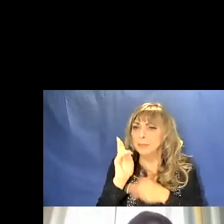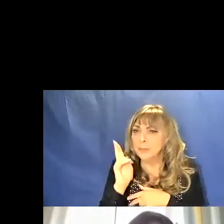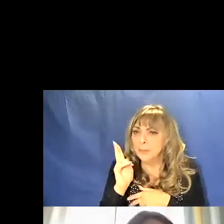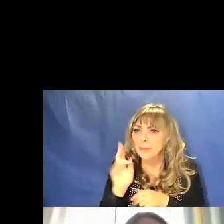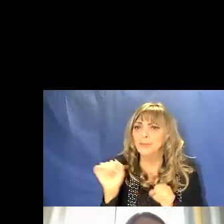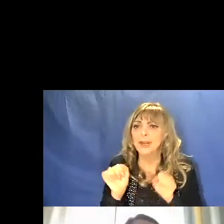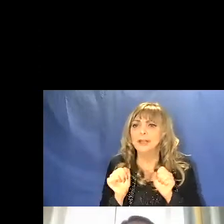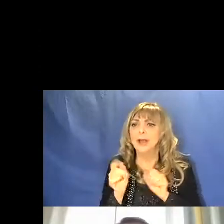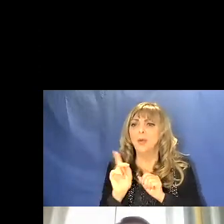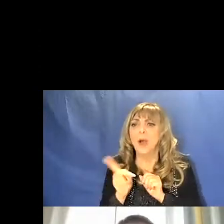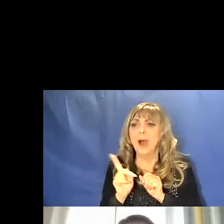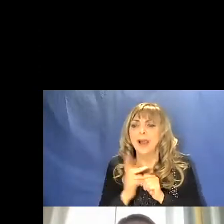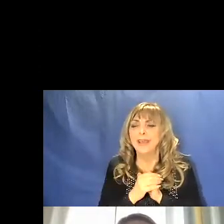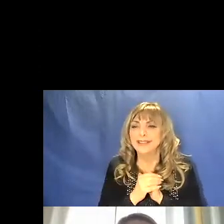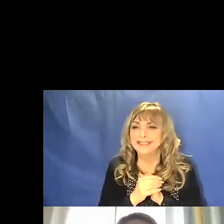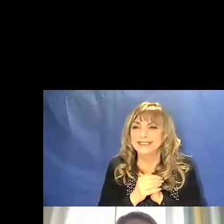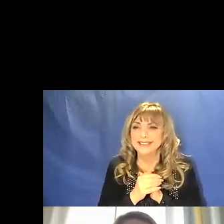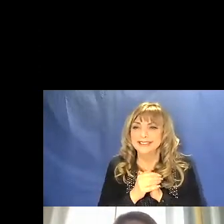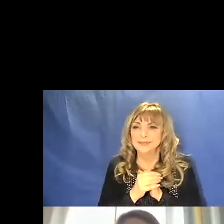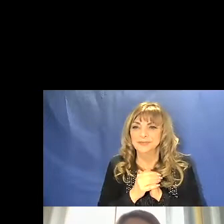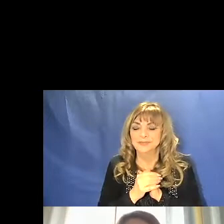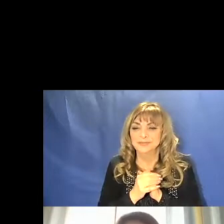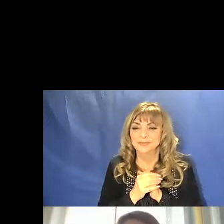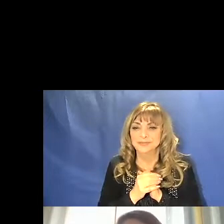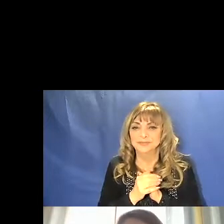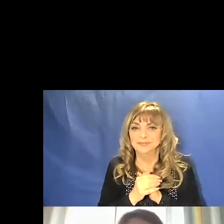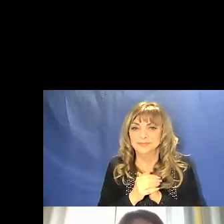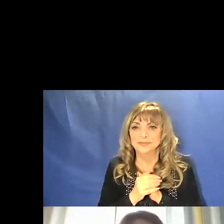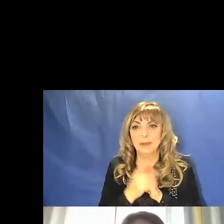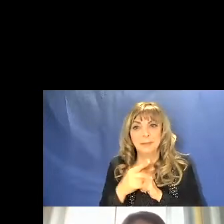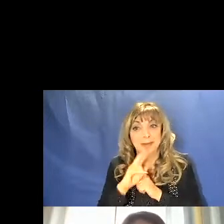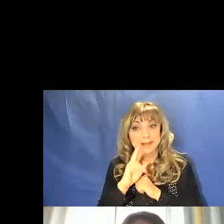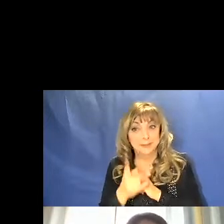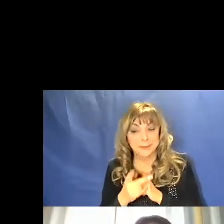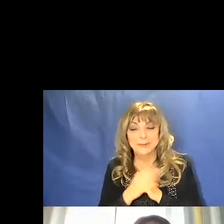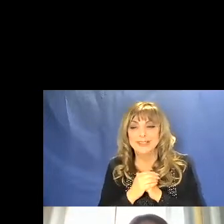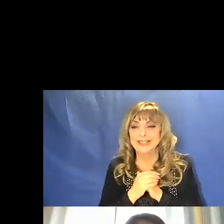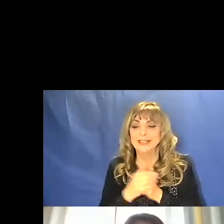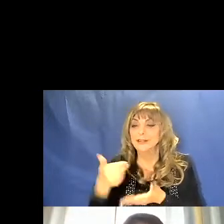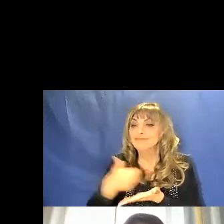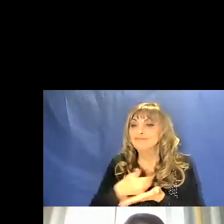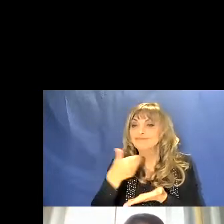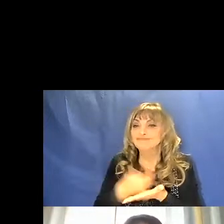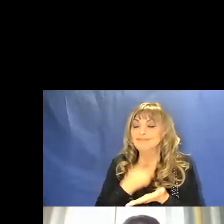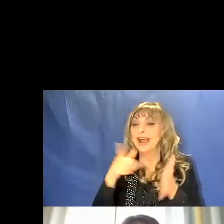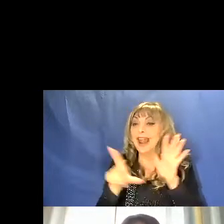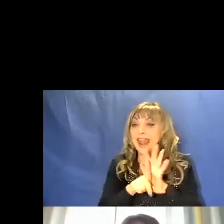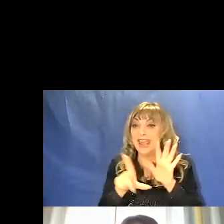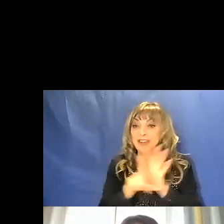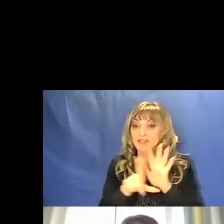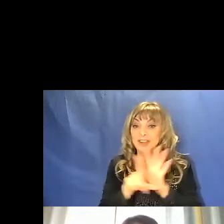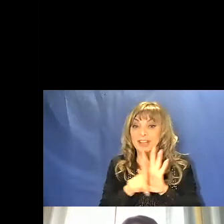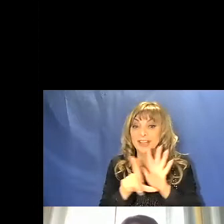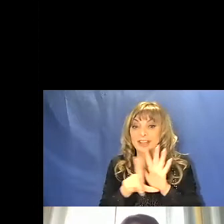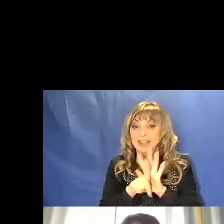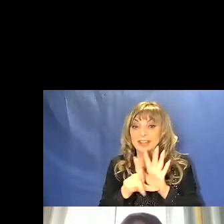più fredda? Per rispondere a questa domanda ci viene in aiuto una legge, la